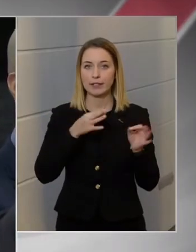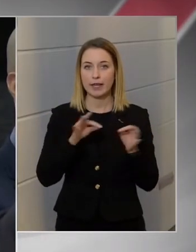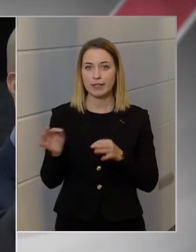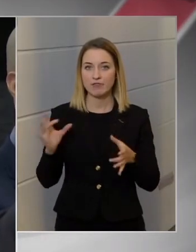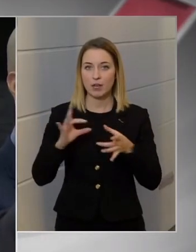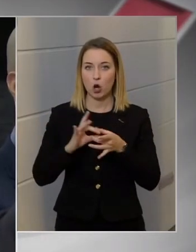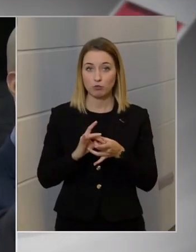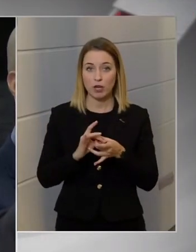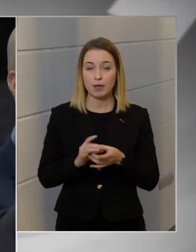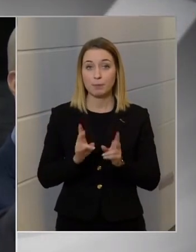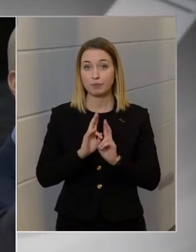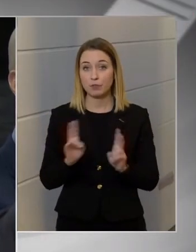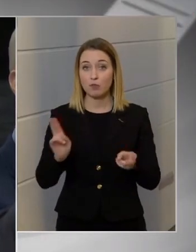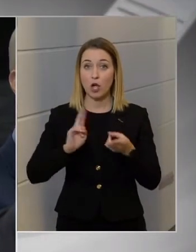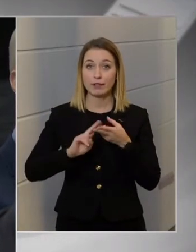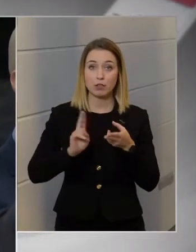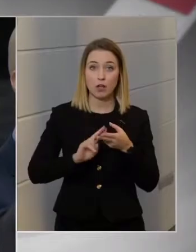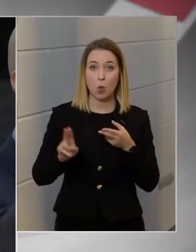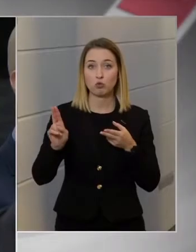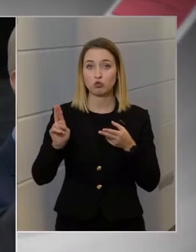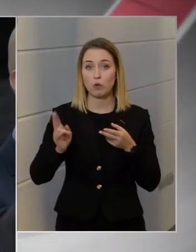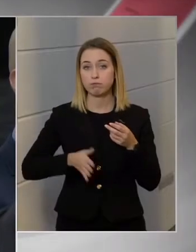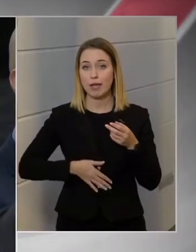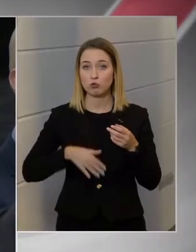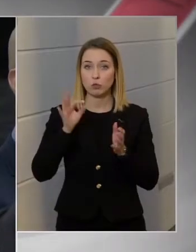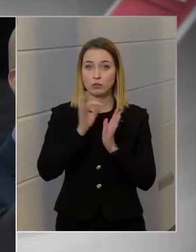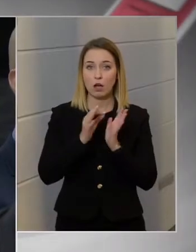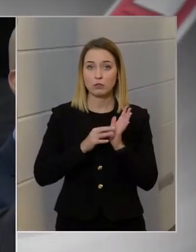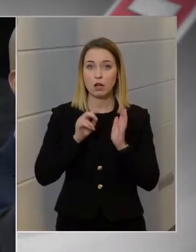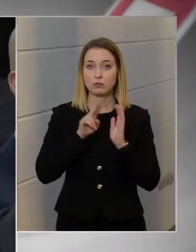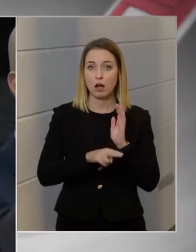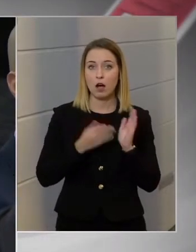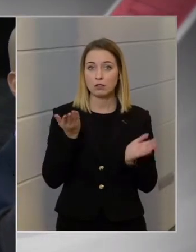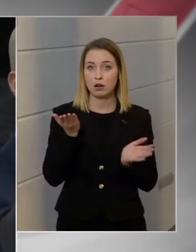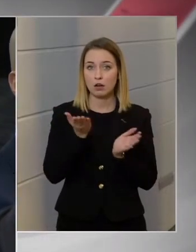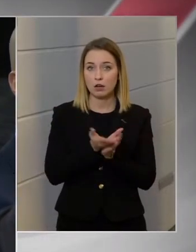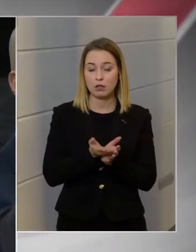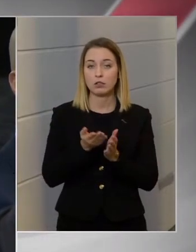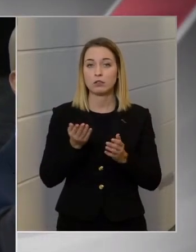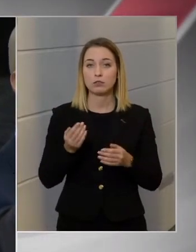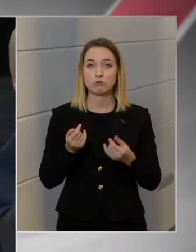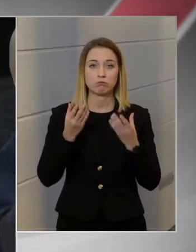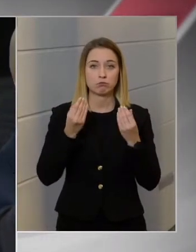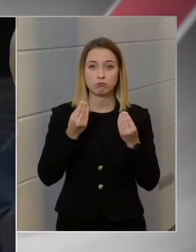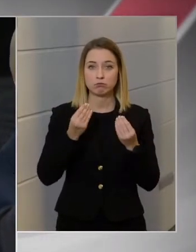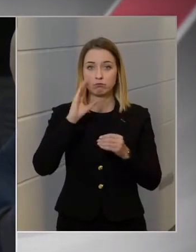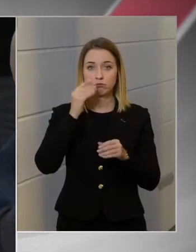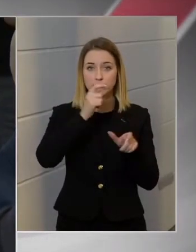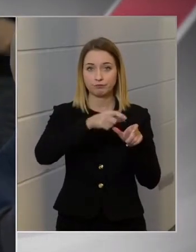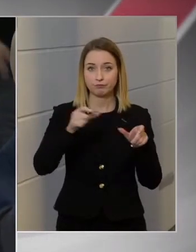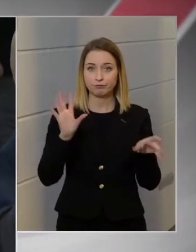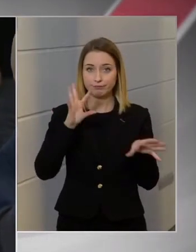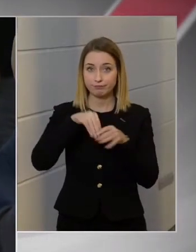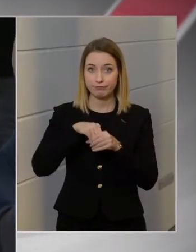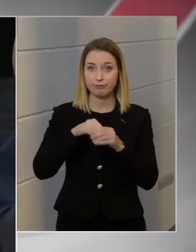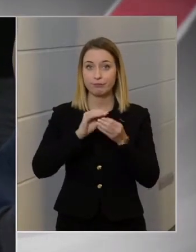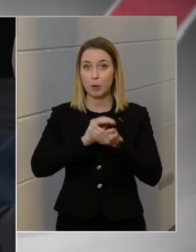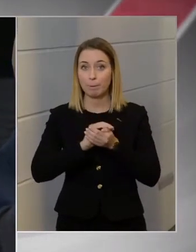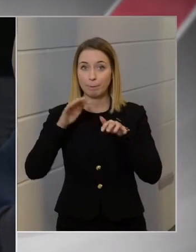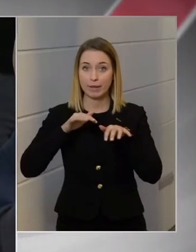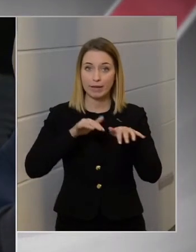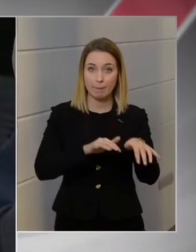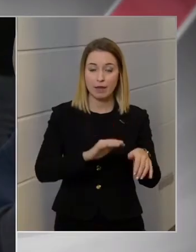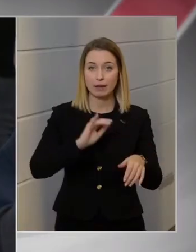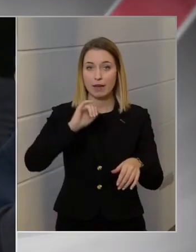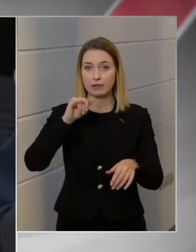-e esetleg hivatalos becsült adat arra vonatkozóan, hogy mennyien vehettek részt a békemeneten,